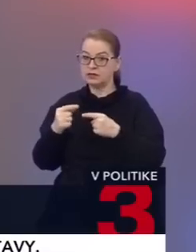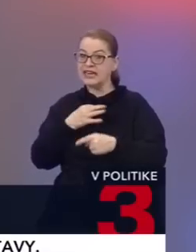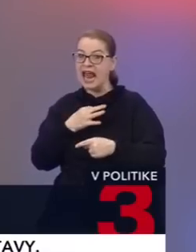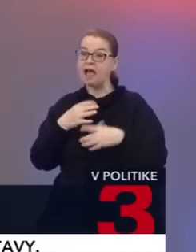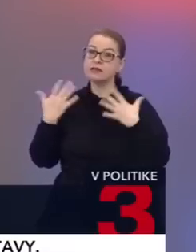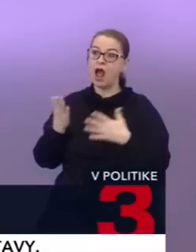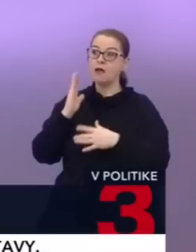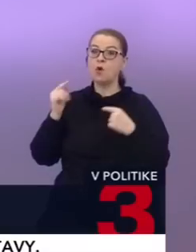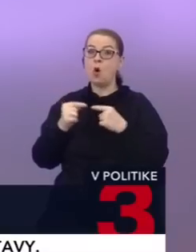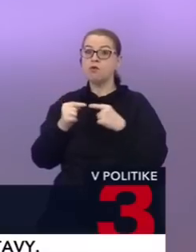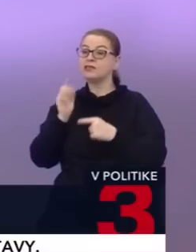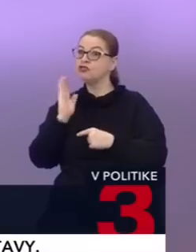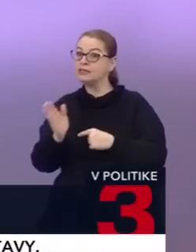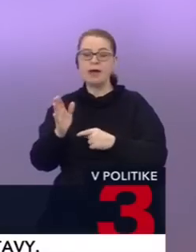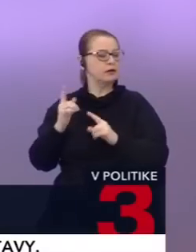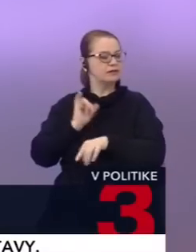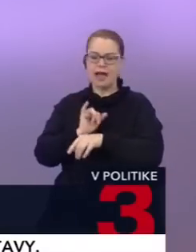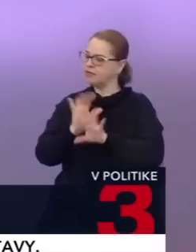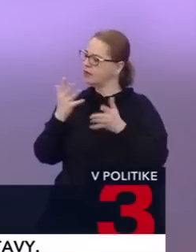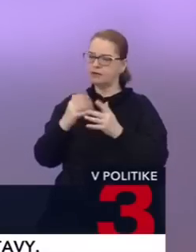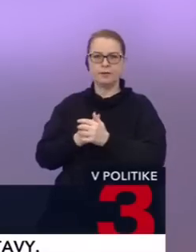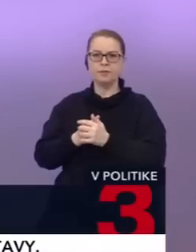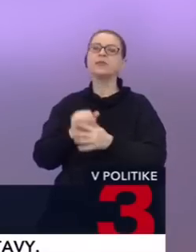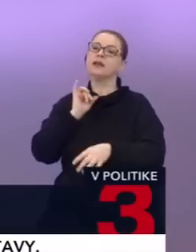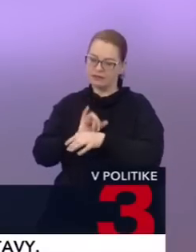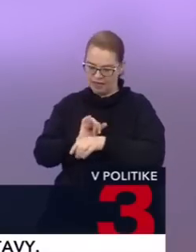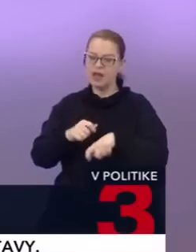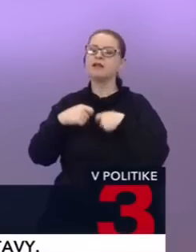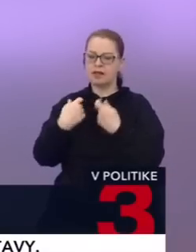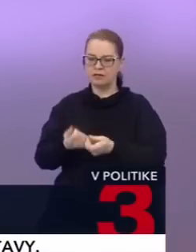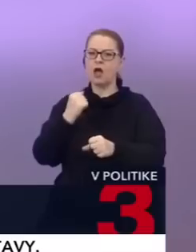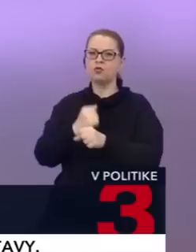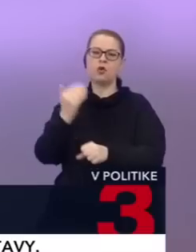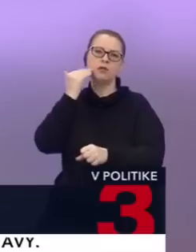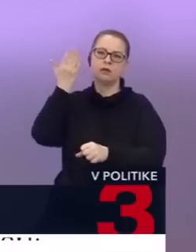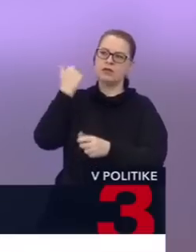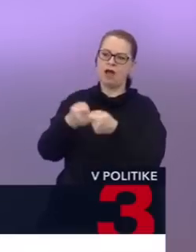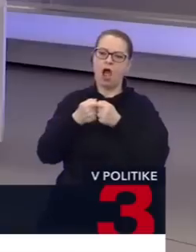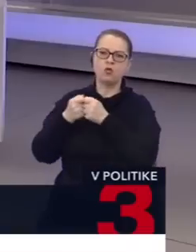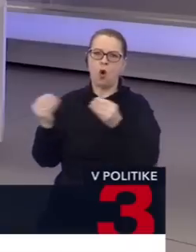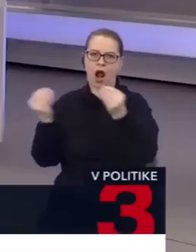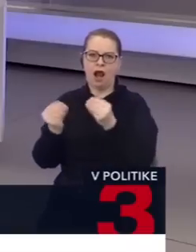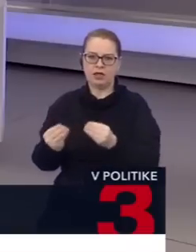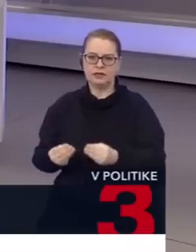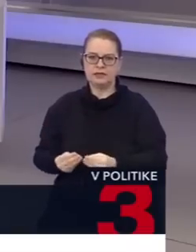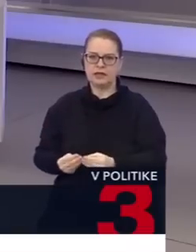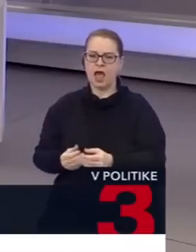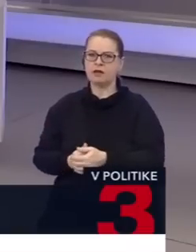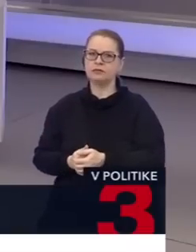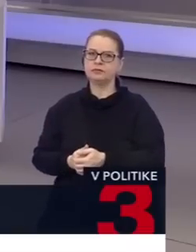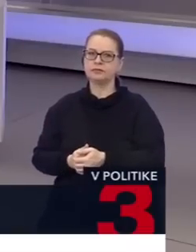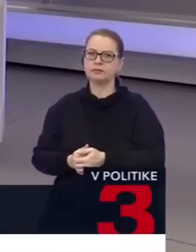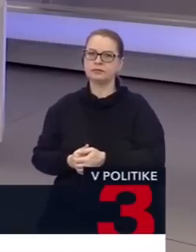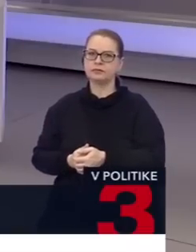smeru? Nie, zatiaľ nie. Zatiaľ by sa to dalo vyskladať v rámci bývalej koalície. Lebo ak by ste